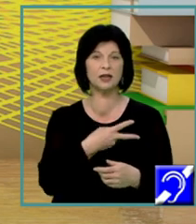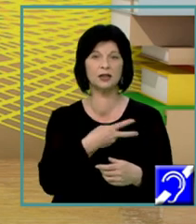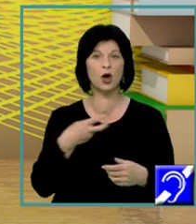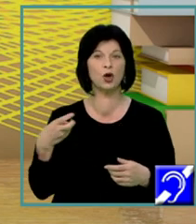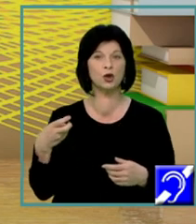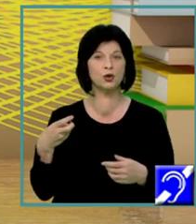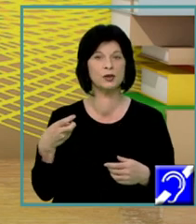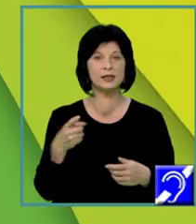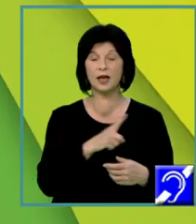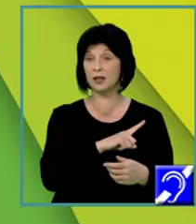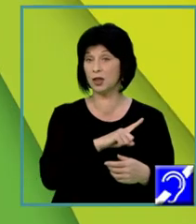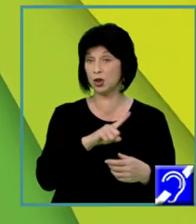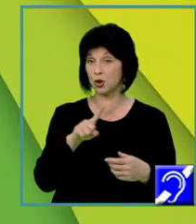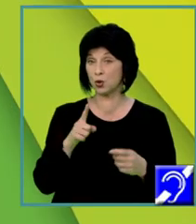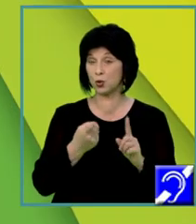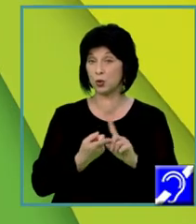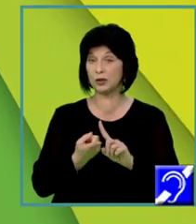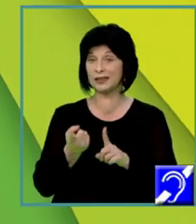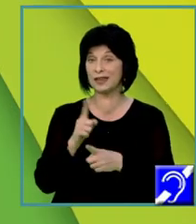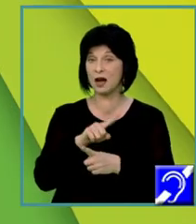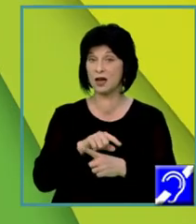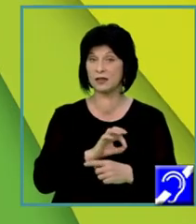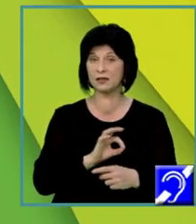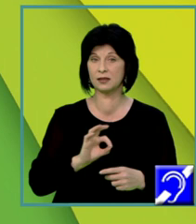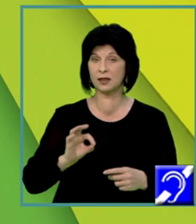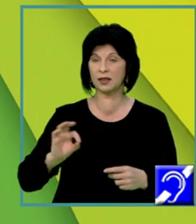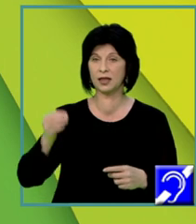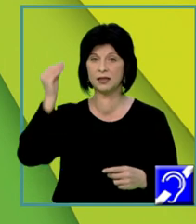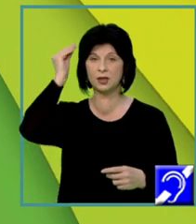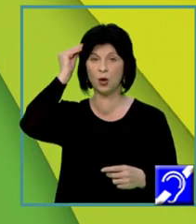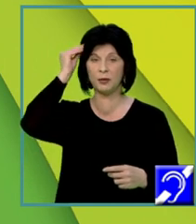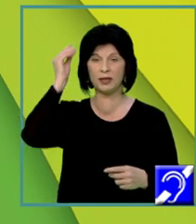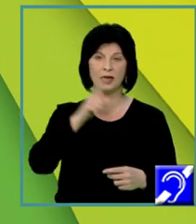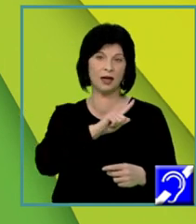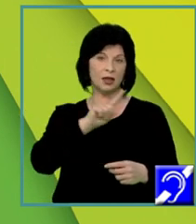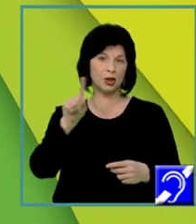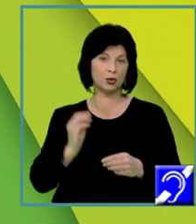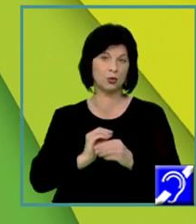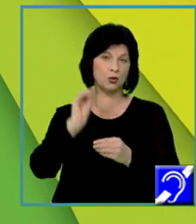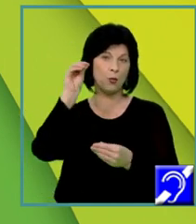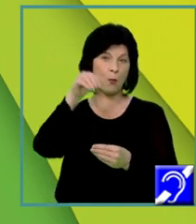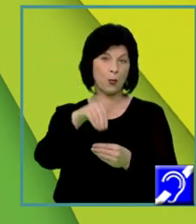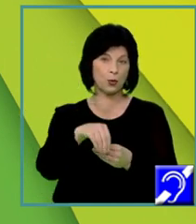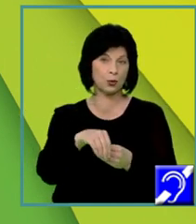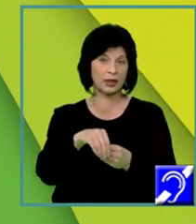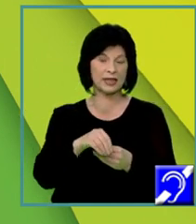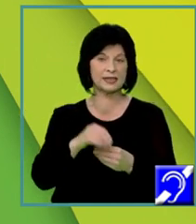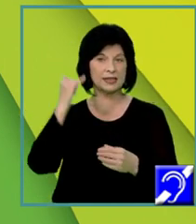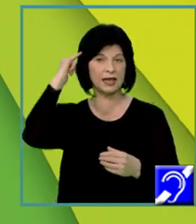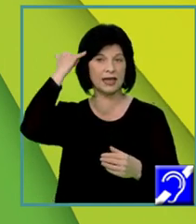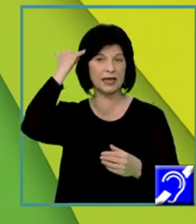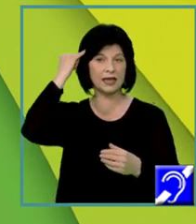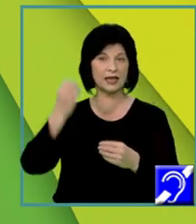transcrieți opinia. De asemenea, nu adăugați idei noi. Și, un aspect